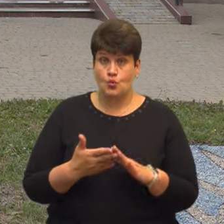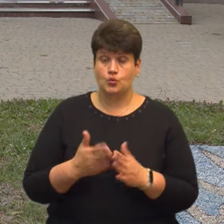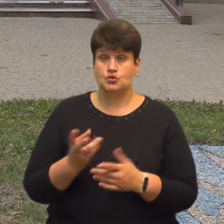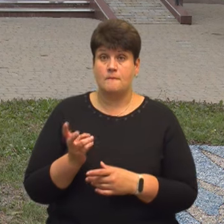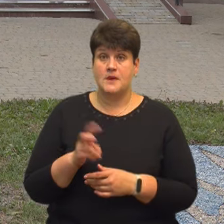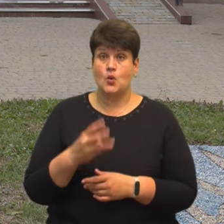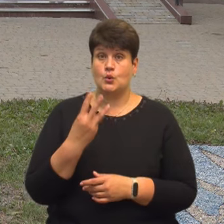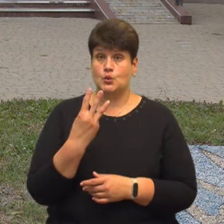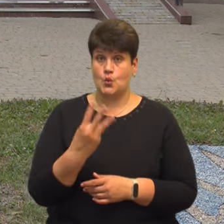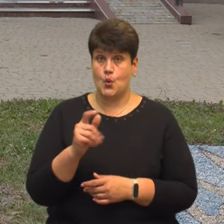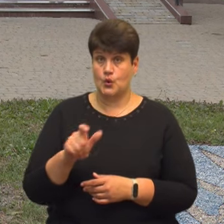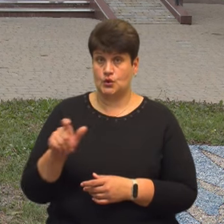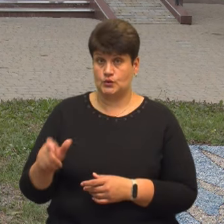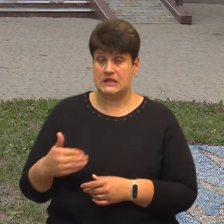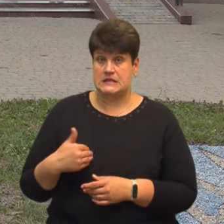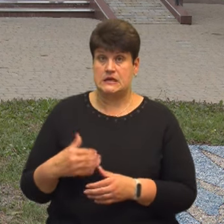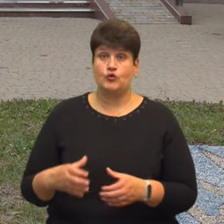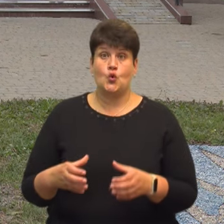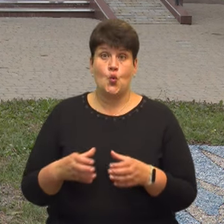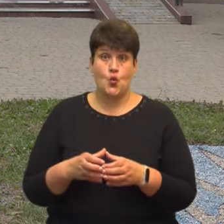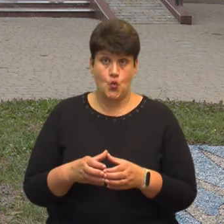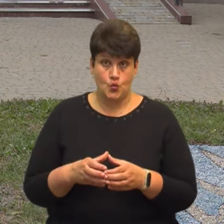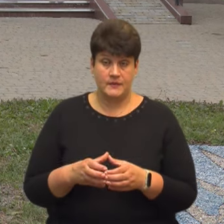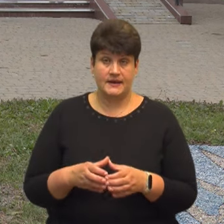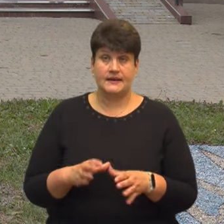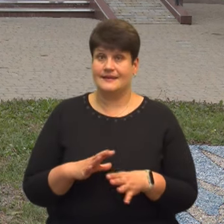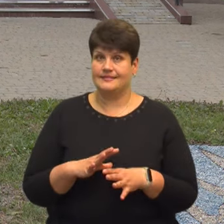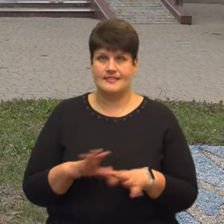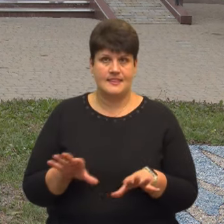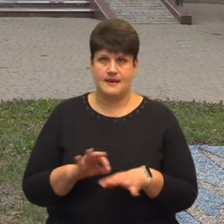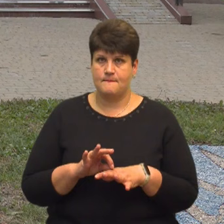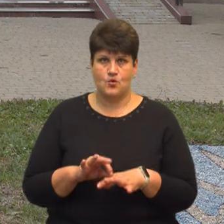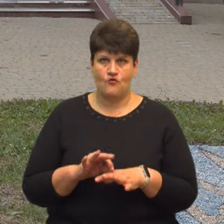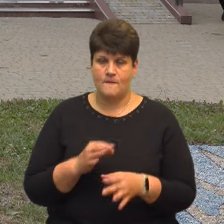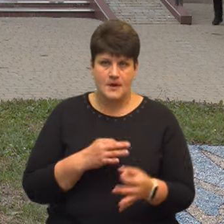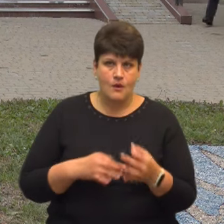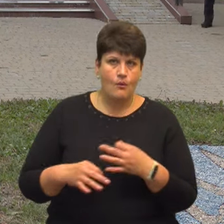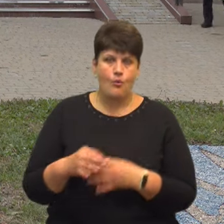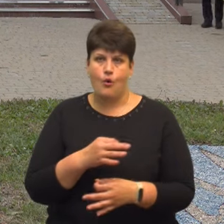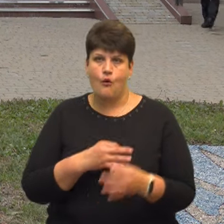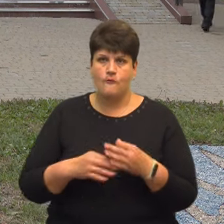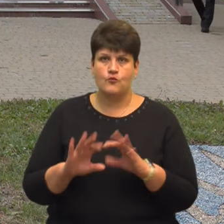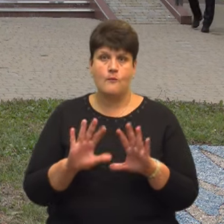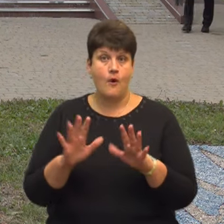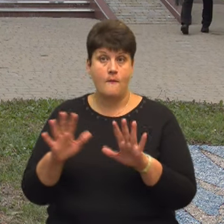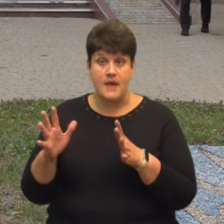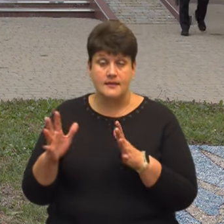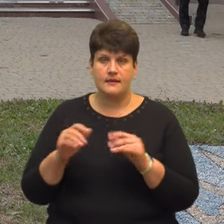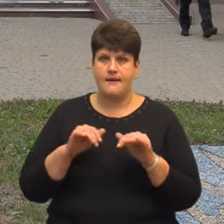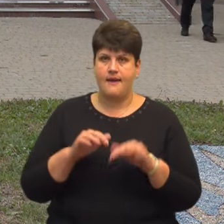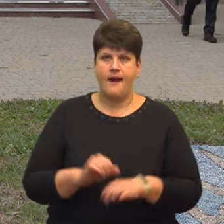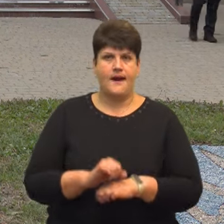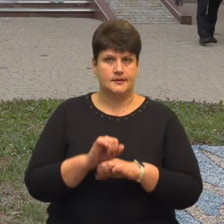людей від ініціативної групи і не відбувається. Ми обговорюємо якісь певні моменти і акція не